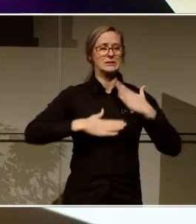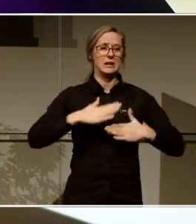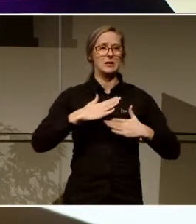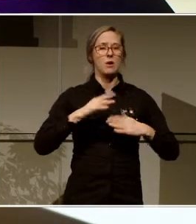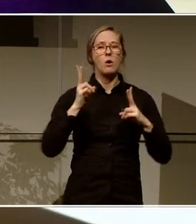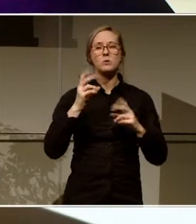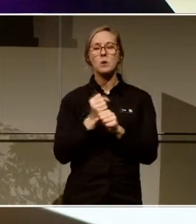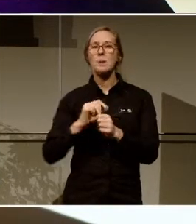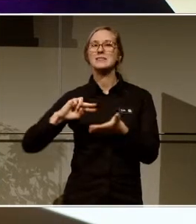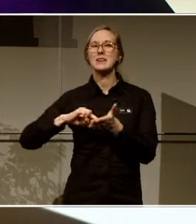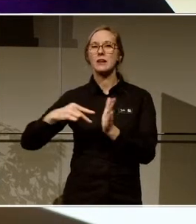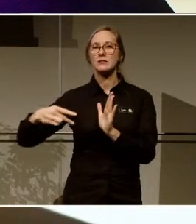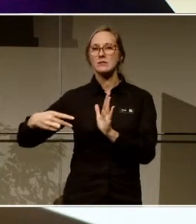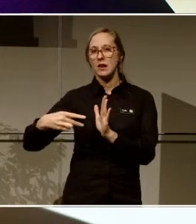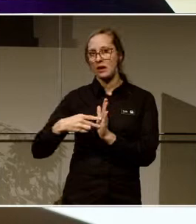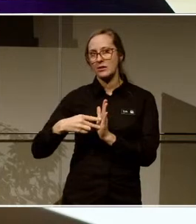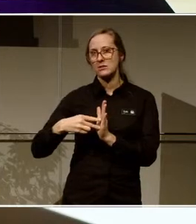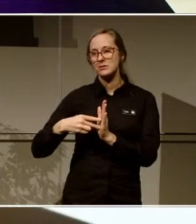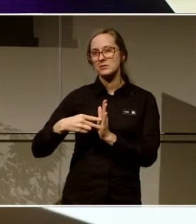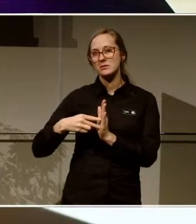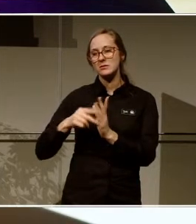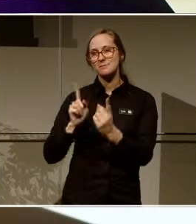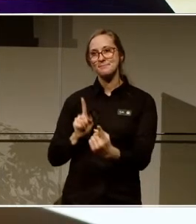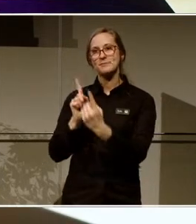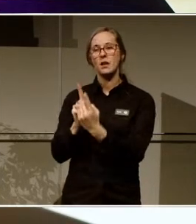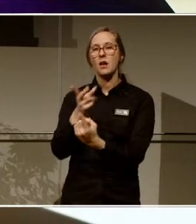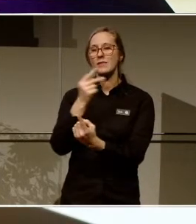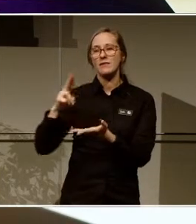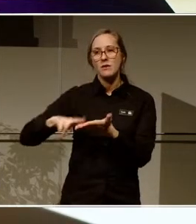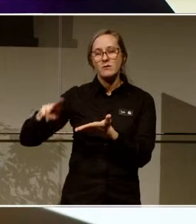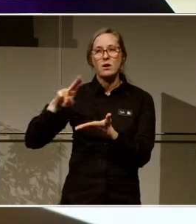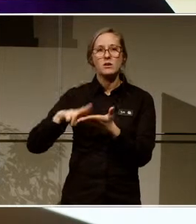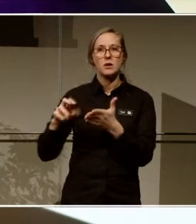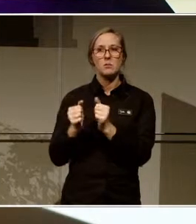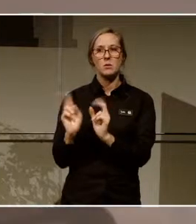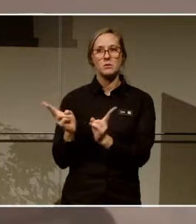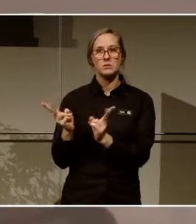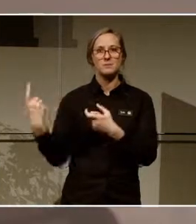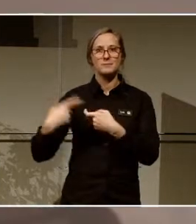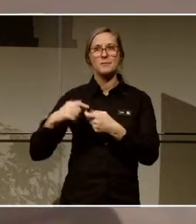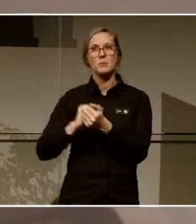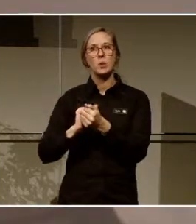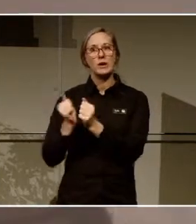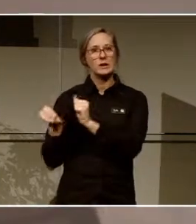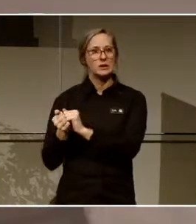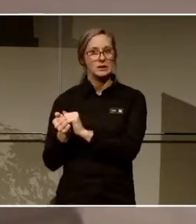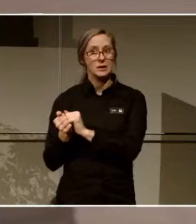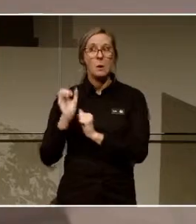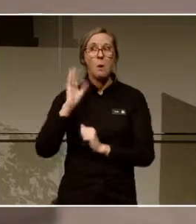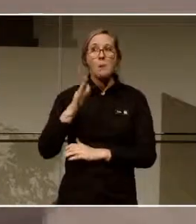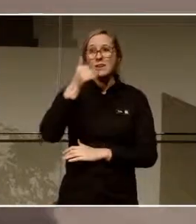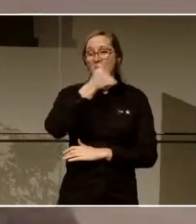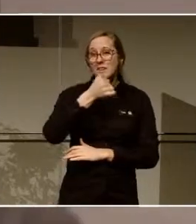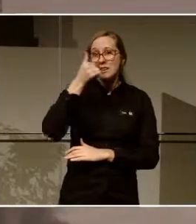arbeta strategiskt. Både gentemot andra förvaltningar men också mot politiken. Och är ni nyfikna